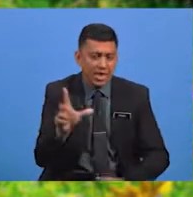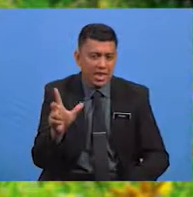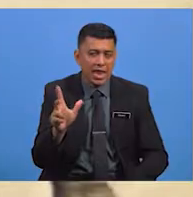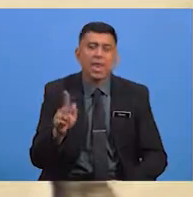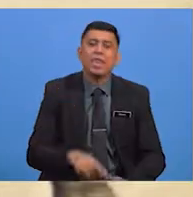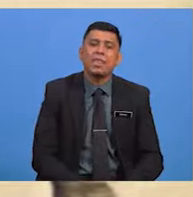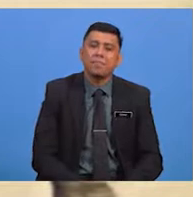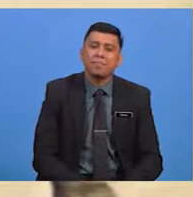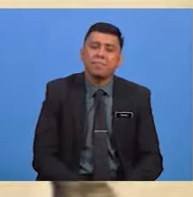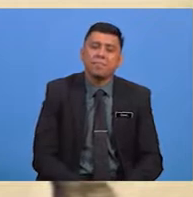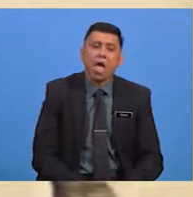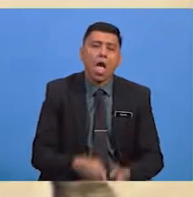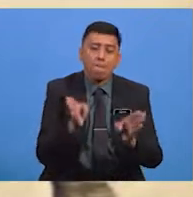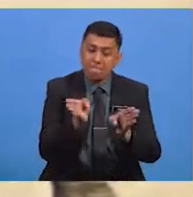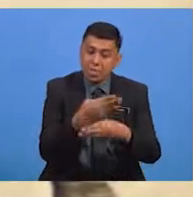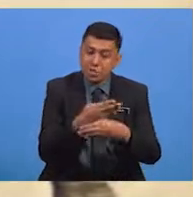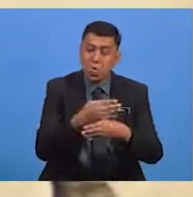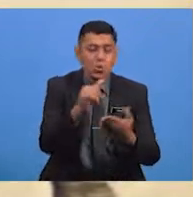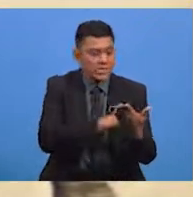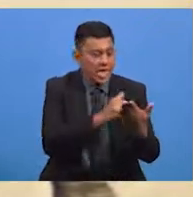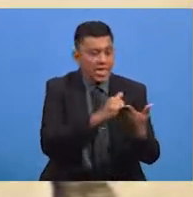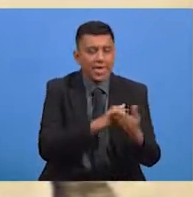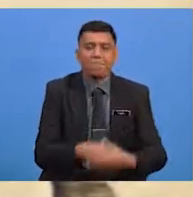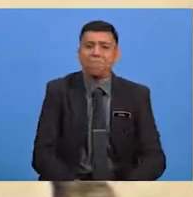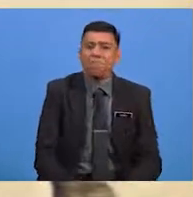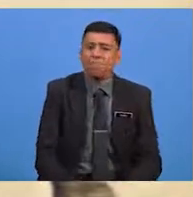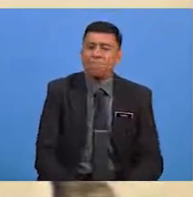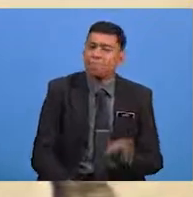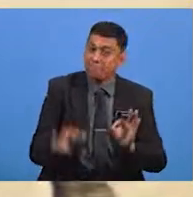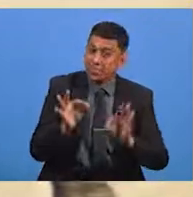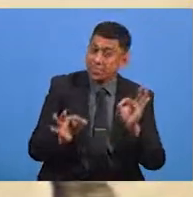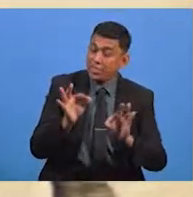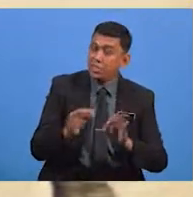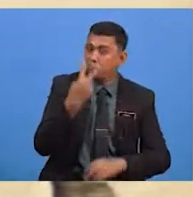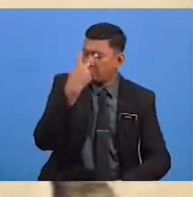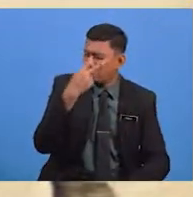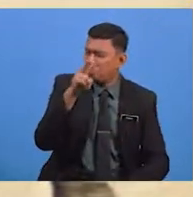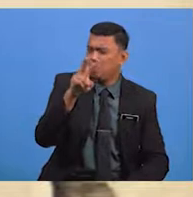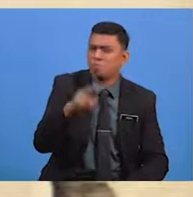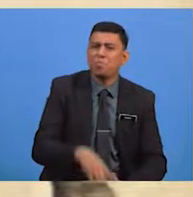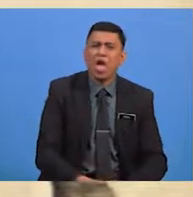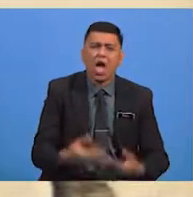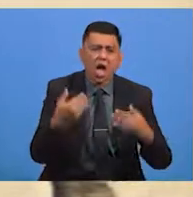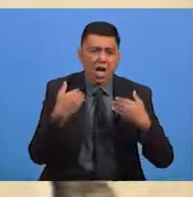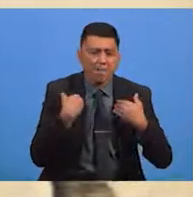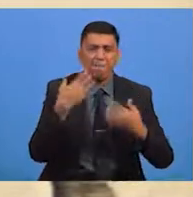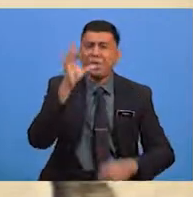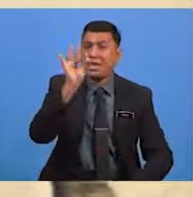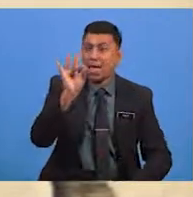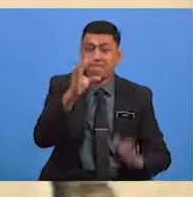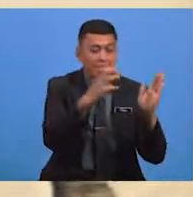Dengan Bentuk Syair Ini Pula Jika Jika diperhatikan Syair Ini Mempunyai